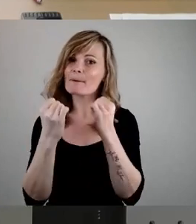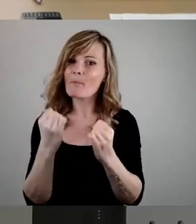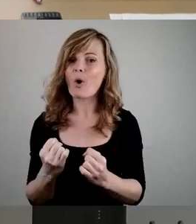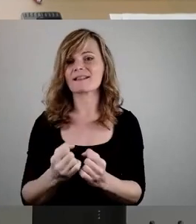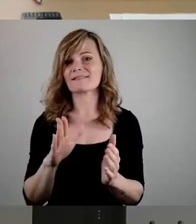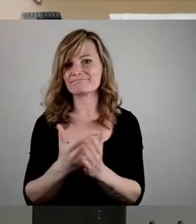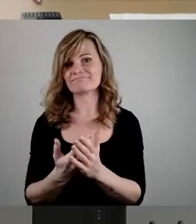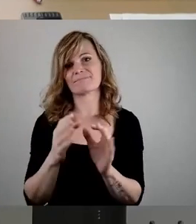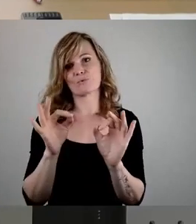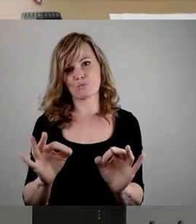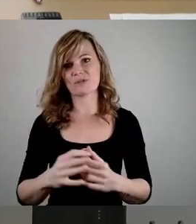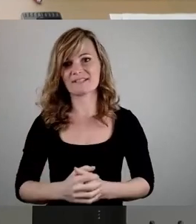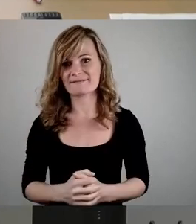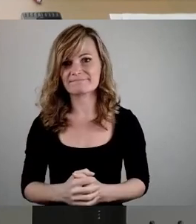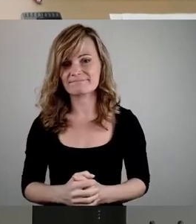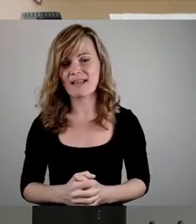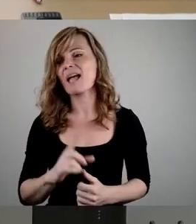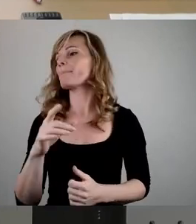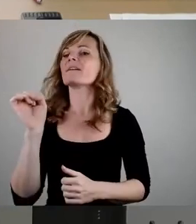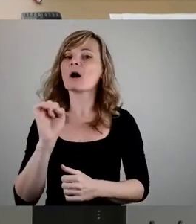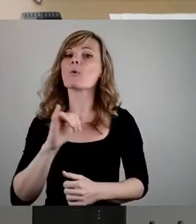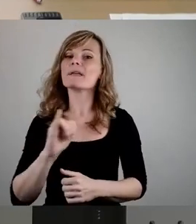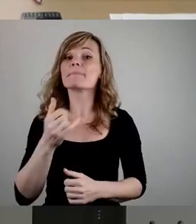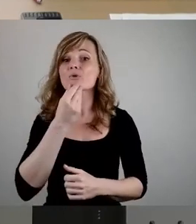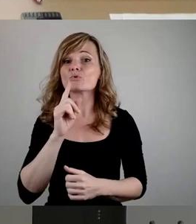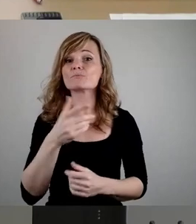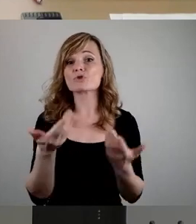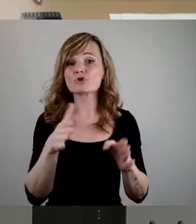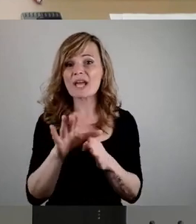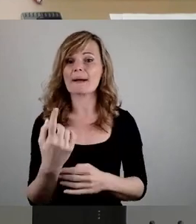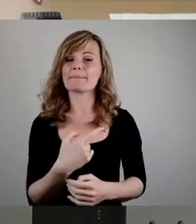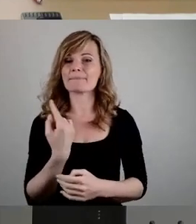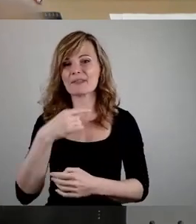Aber warum müssen immer Juden sterben, damit Deutsche sich einig sind?